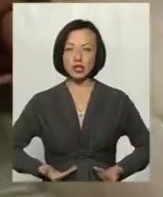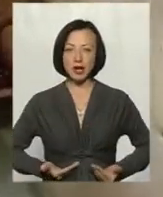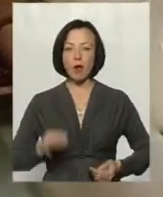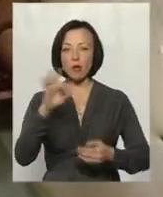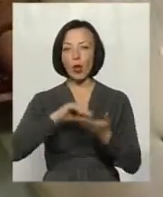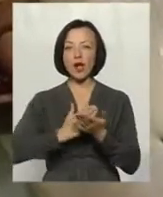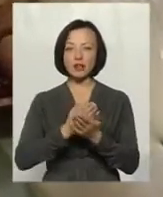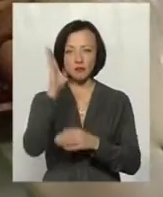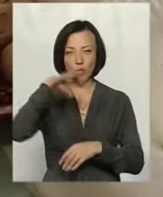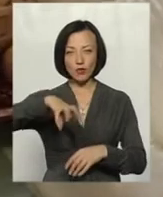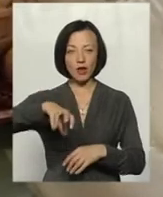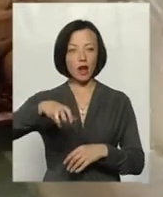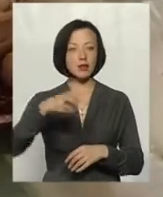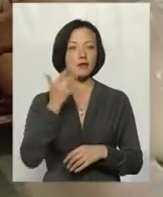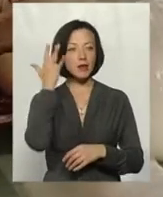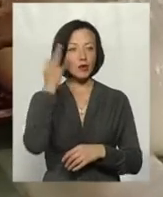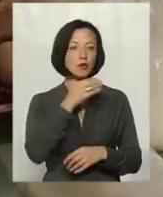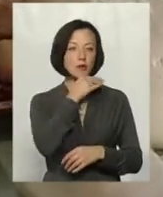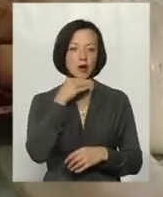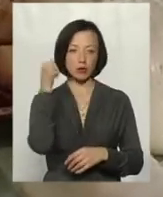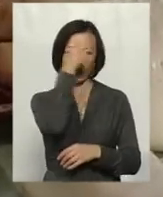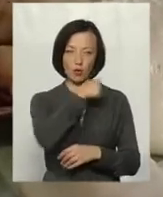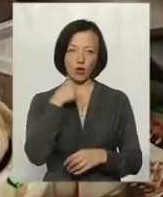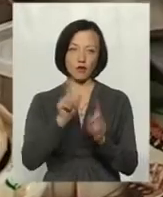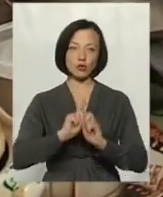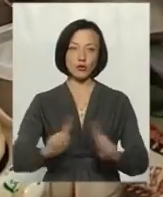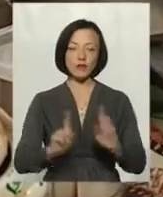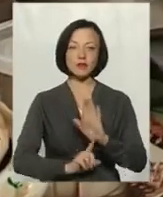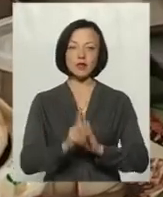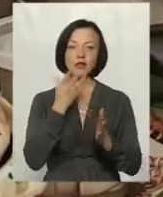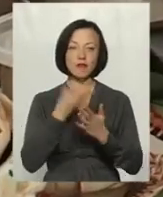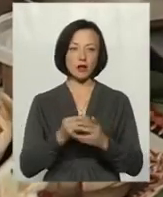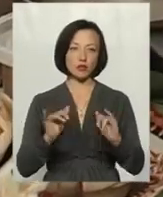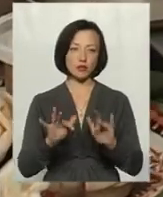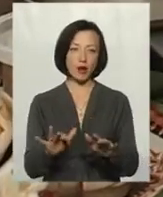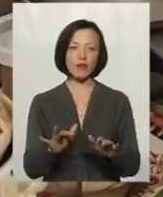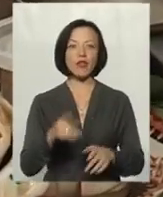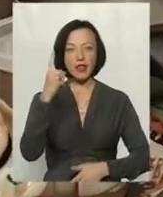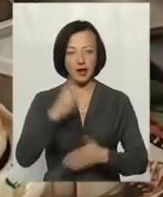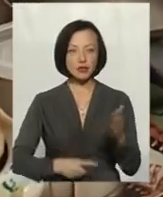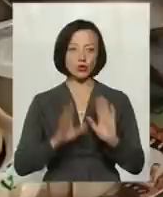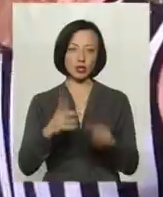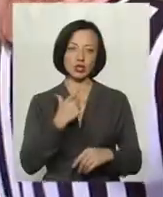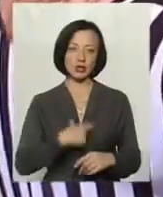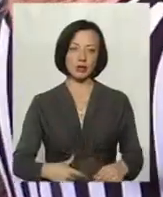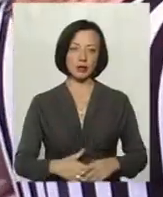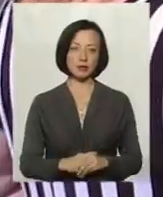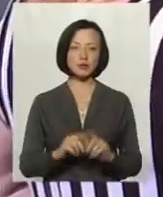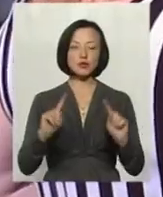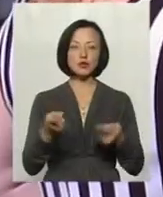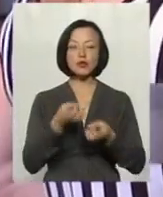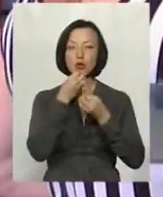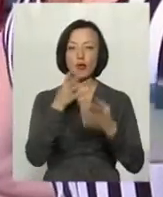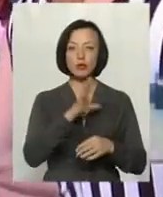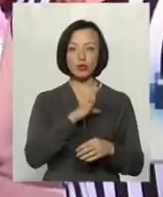про якісну воду в крані вони мріють уже не один рік. Особливо ж відколи взялися за власну справу, надіючись лише на себе. Дуже було б